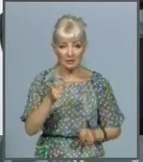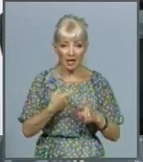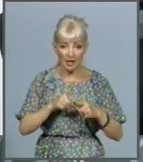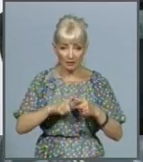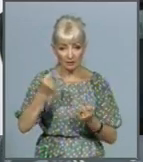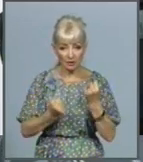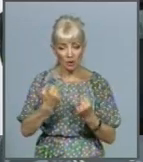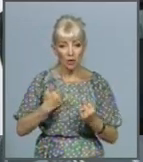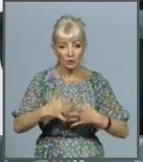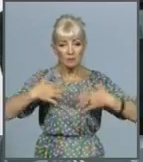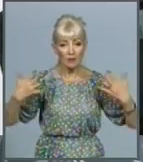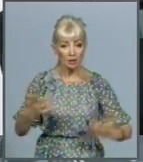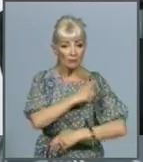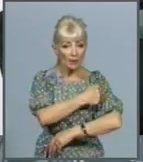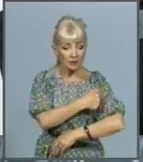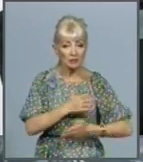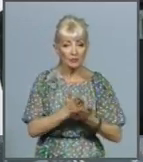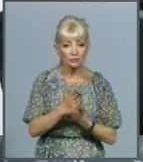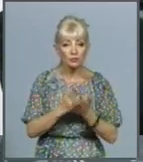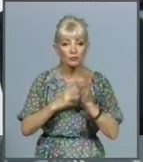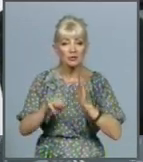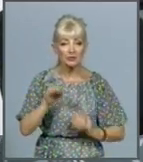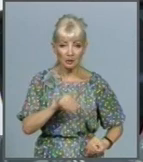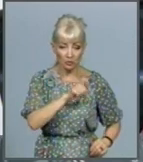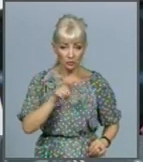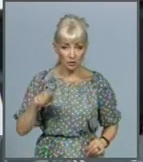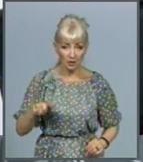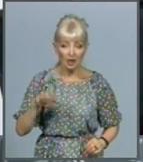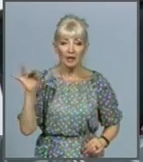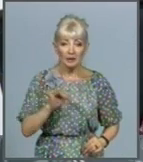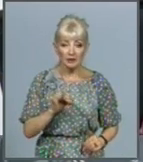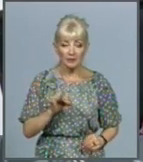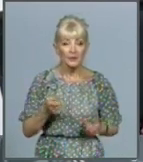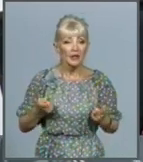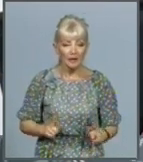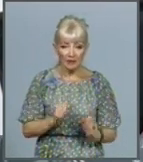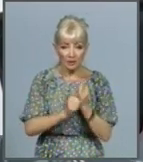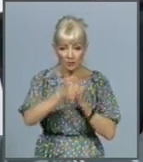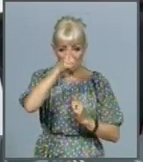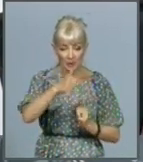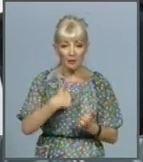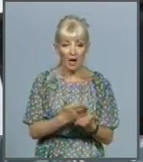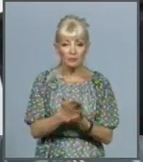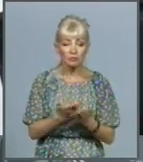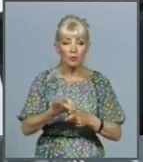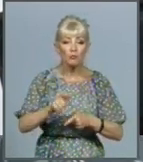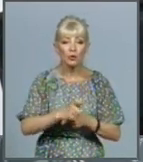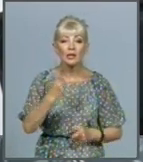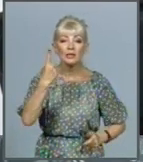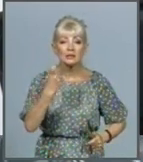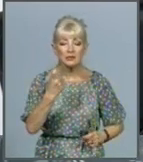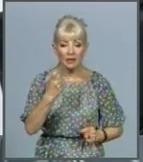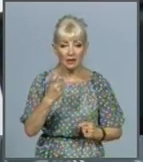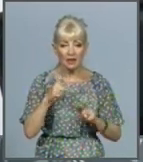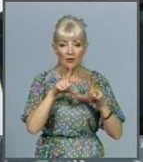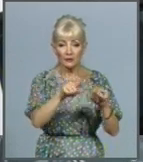обслужує більше 80 тисяч населения. І реально ежемесячно ми обслужуємо більше 100 тисяч выїздів. Тому, конечно,